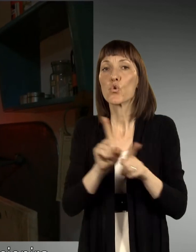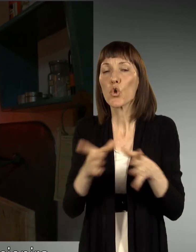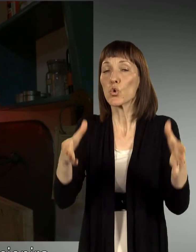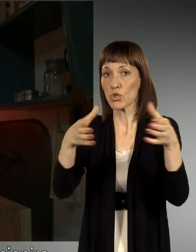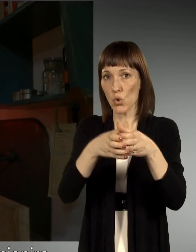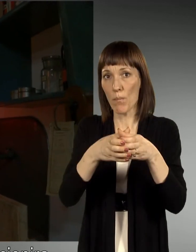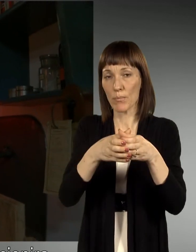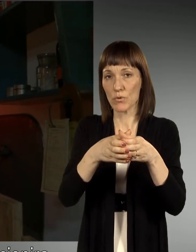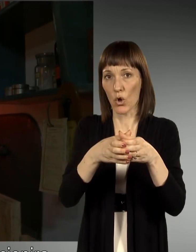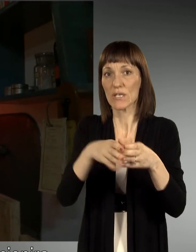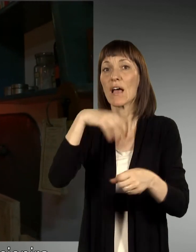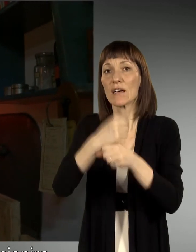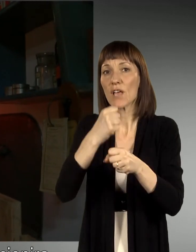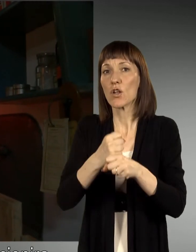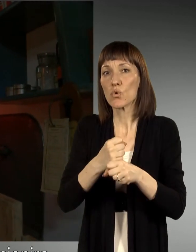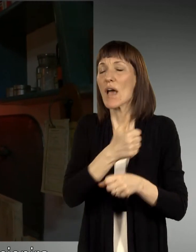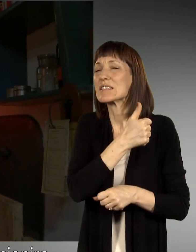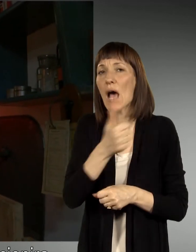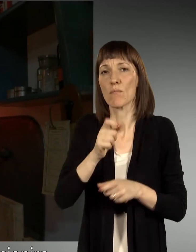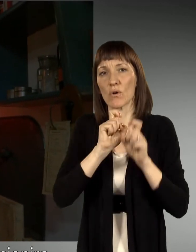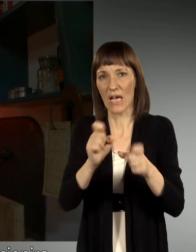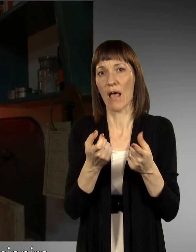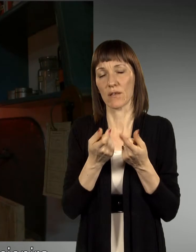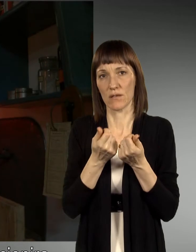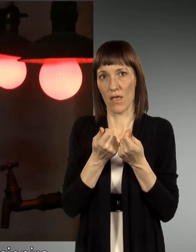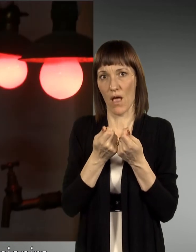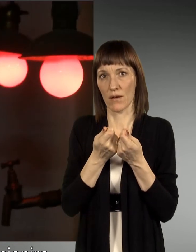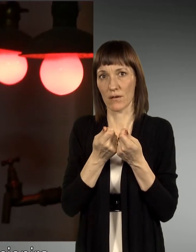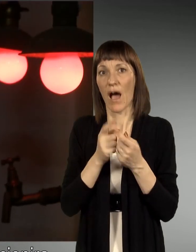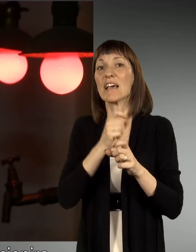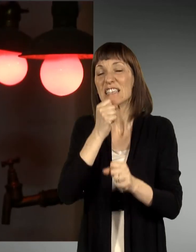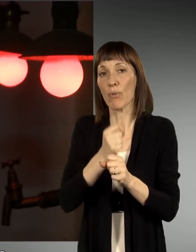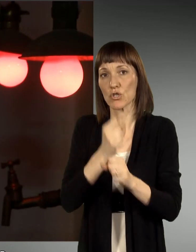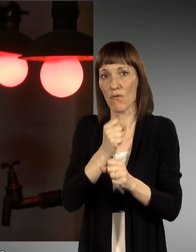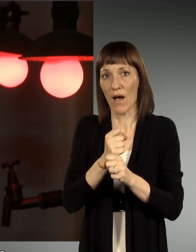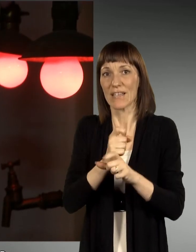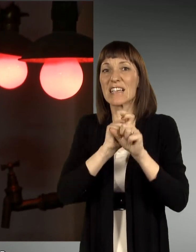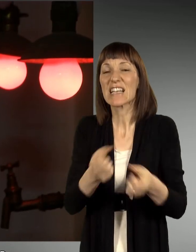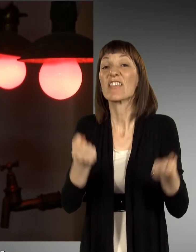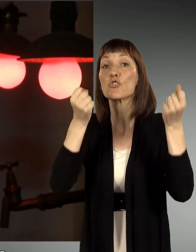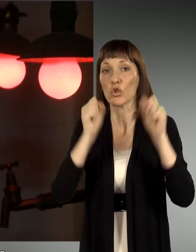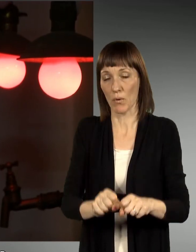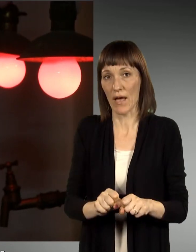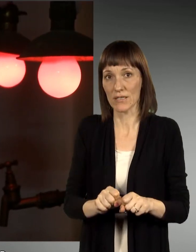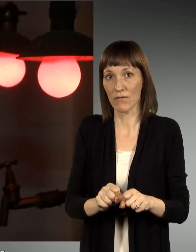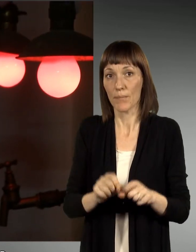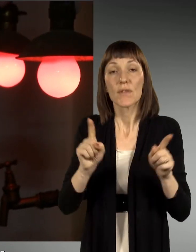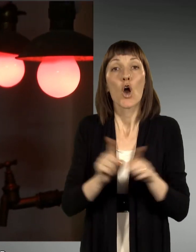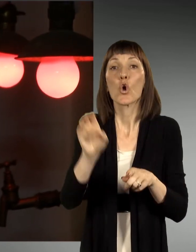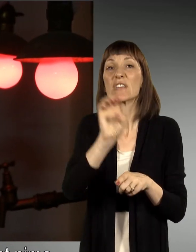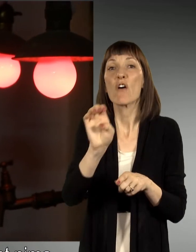unija kot skupnost funkcionira samo zaradi denarja in samo zaradi poslovanja, samo zaradi gospodarstva.